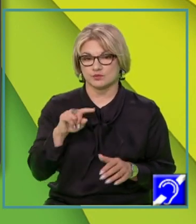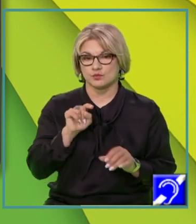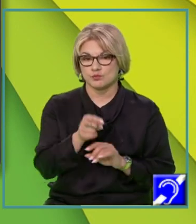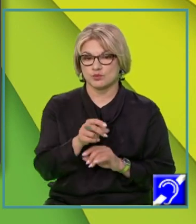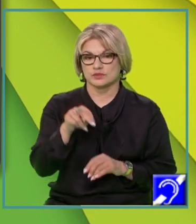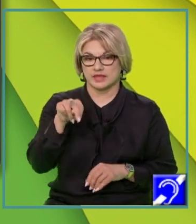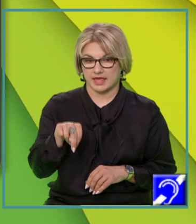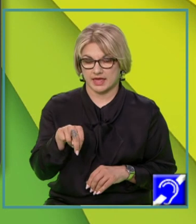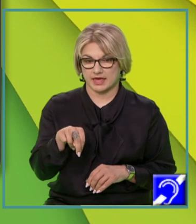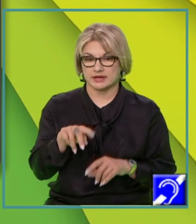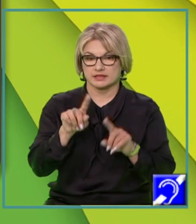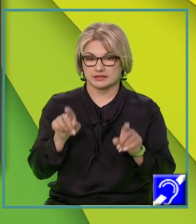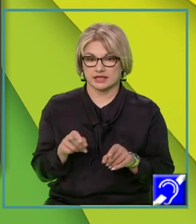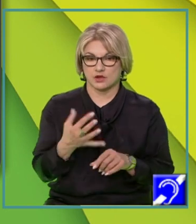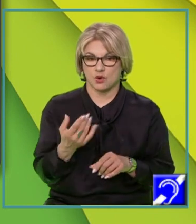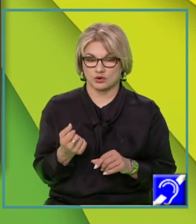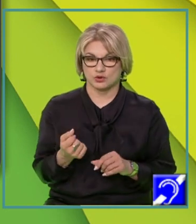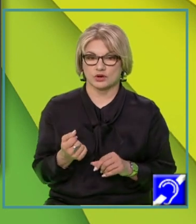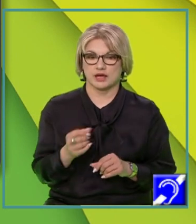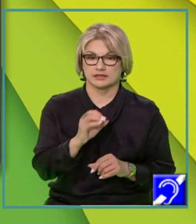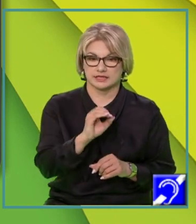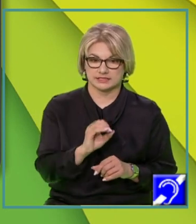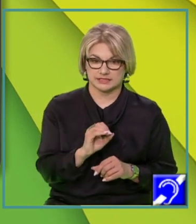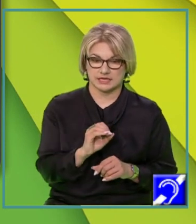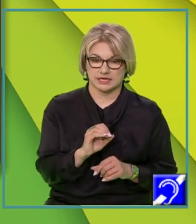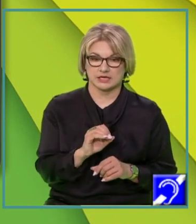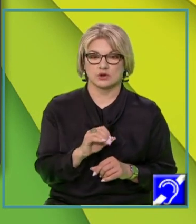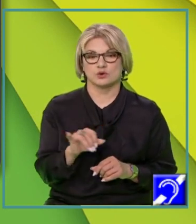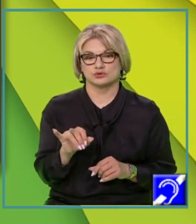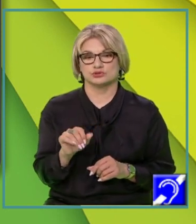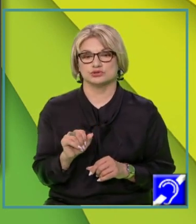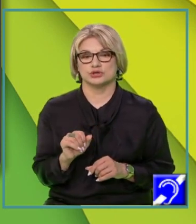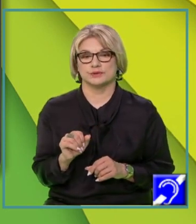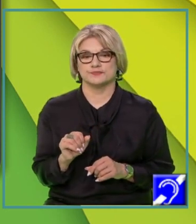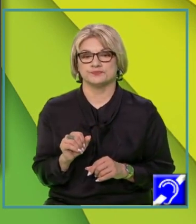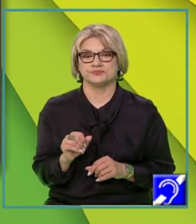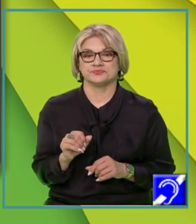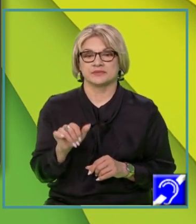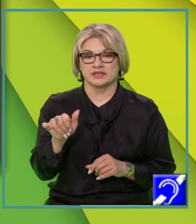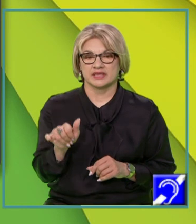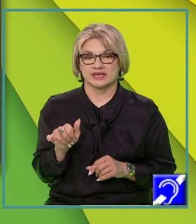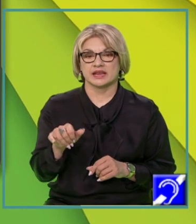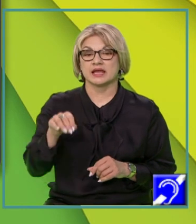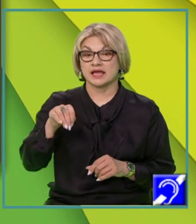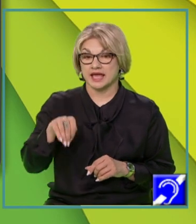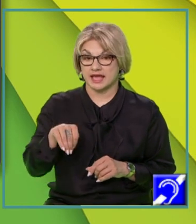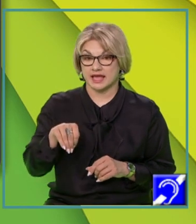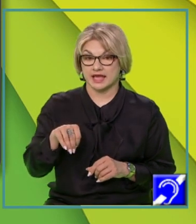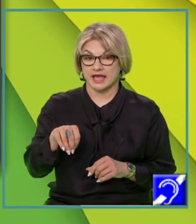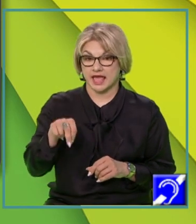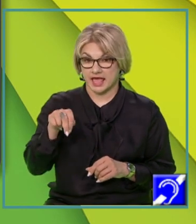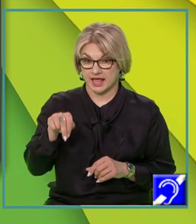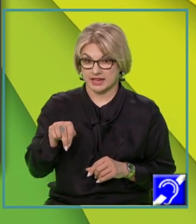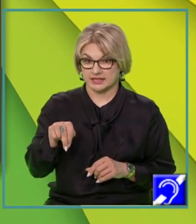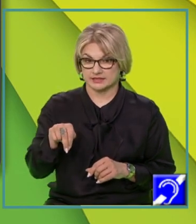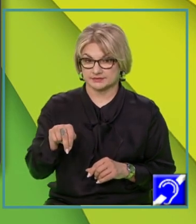de coordonate 0 și Y, M, Y, N.